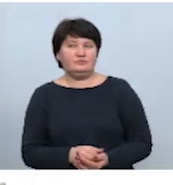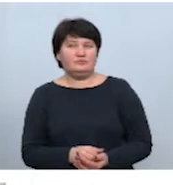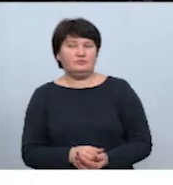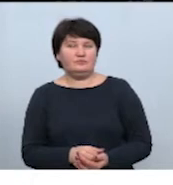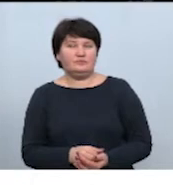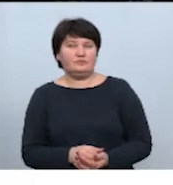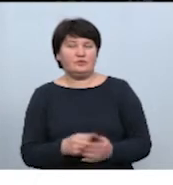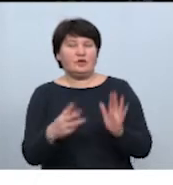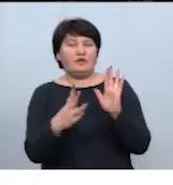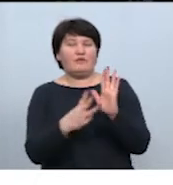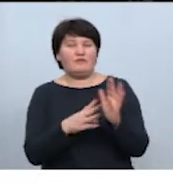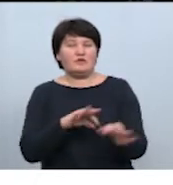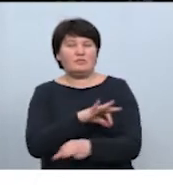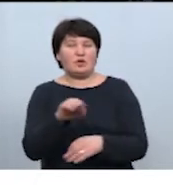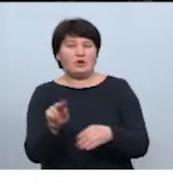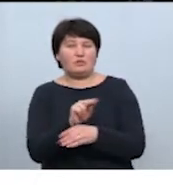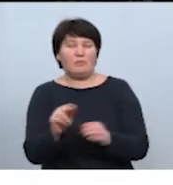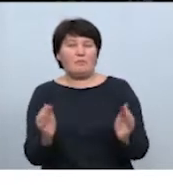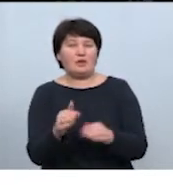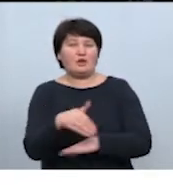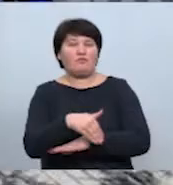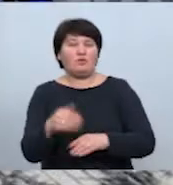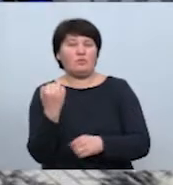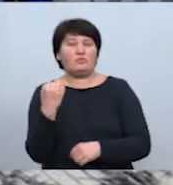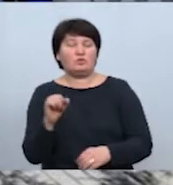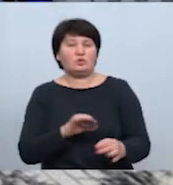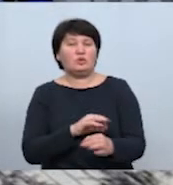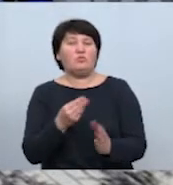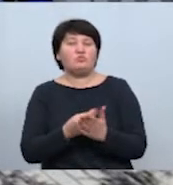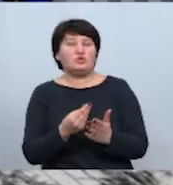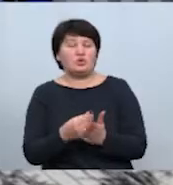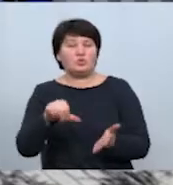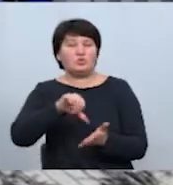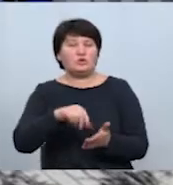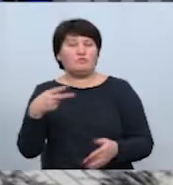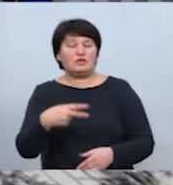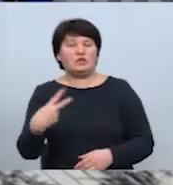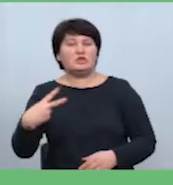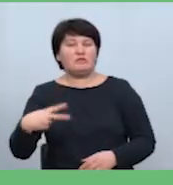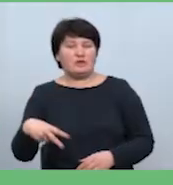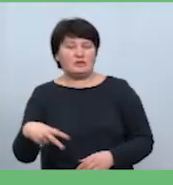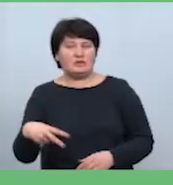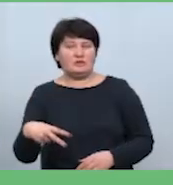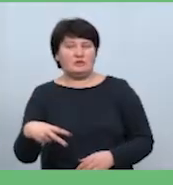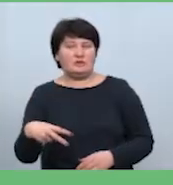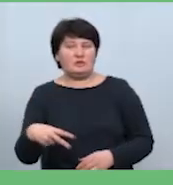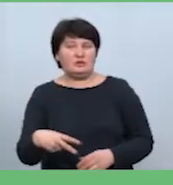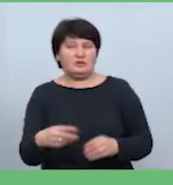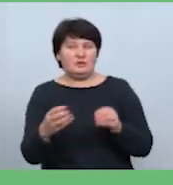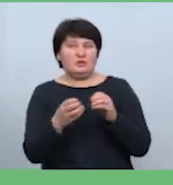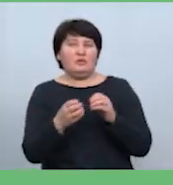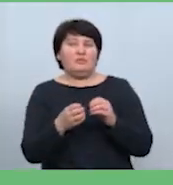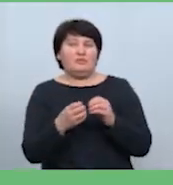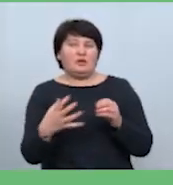Вісім проєктів ремонту малих вулиць перемогли у бюджеті у часті 2020. 15 мільйонів будуть